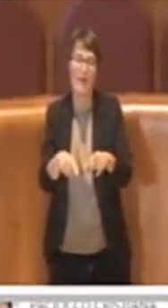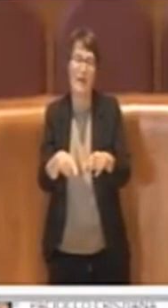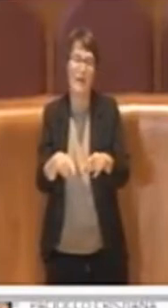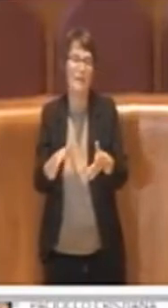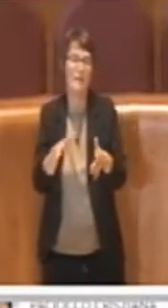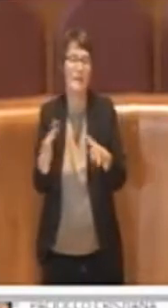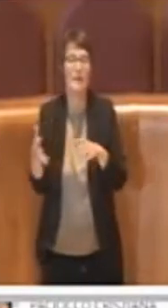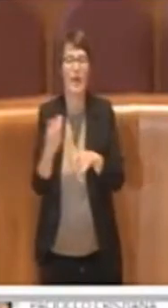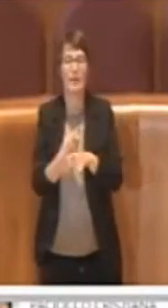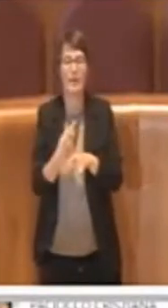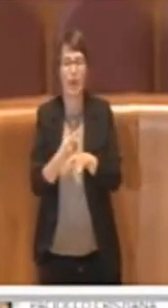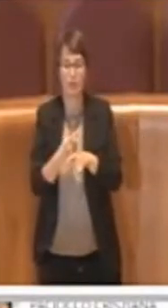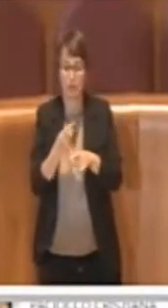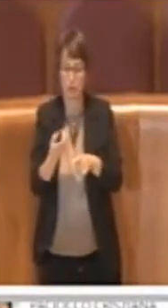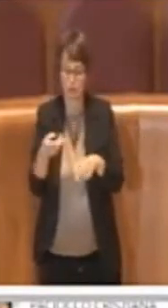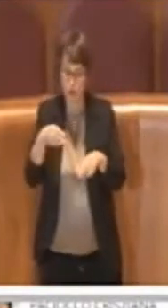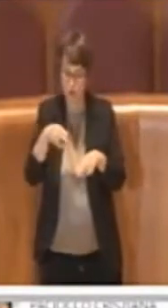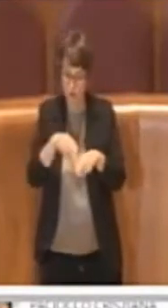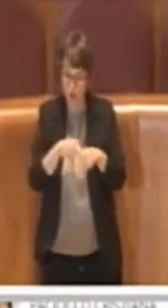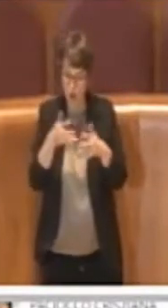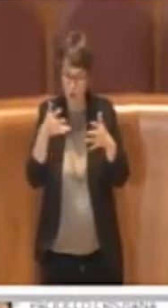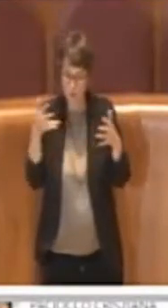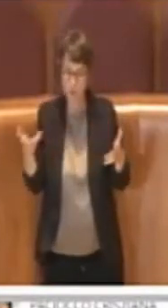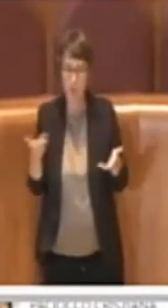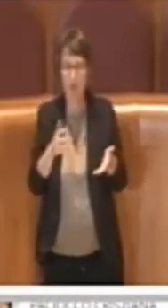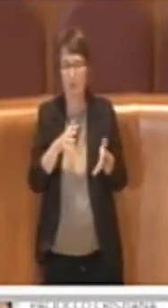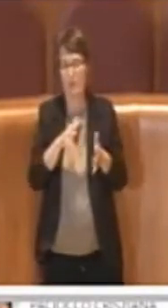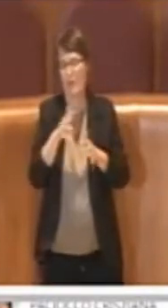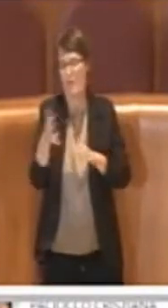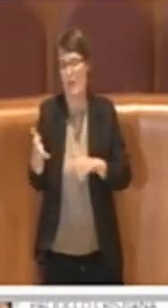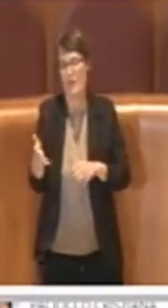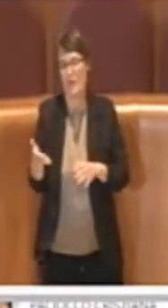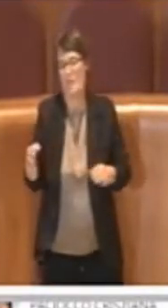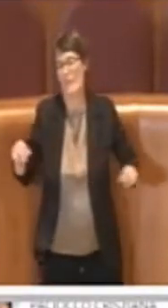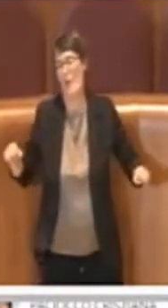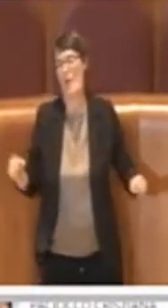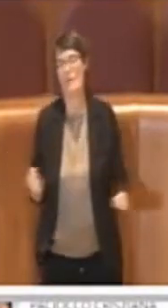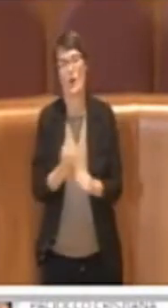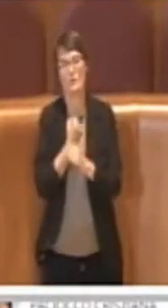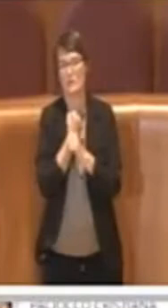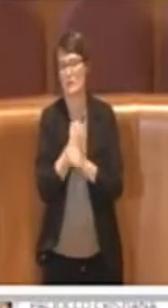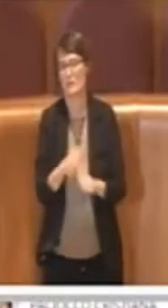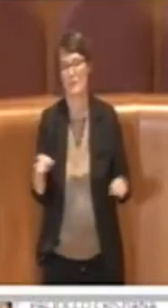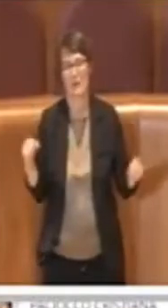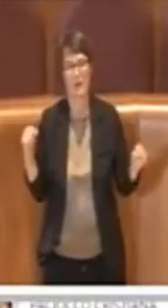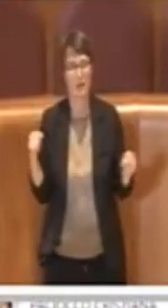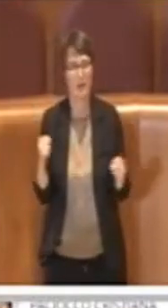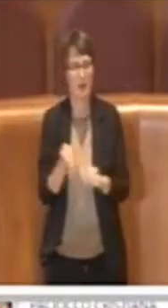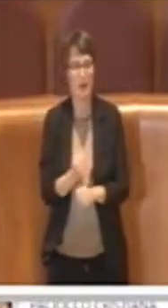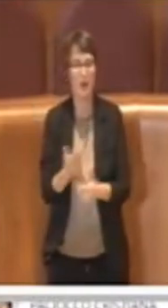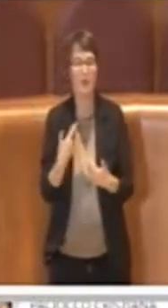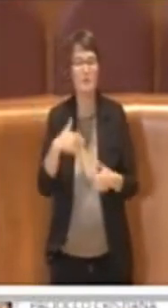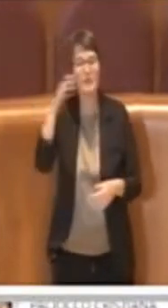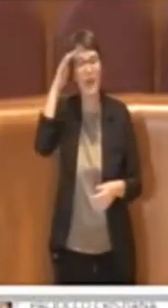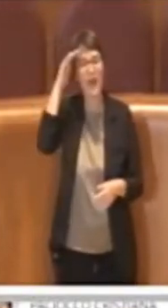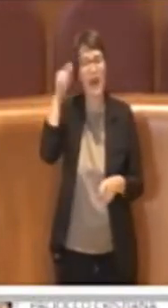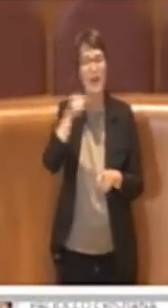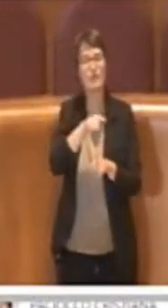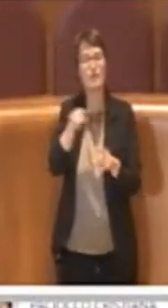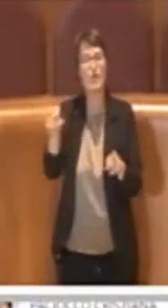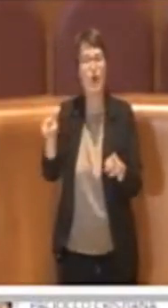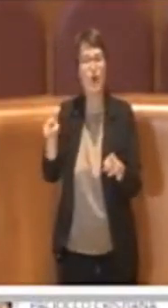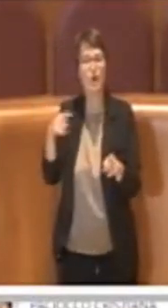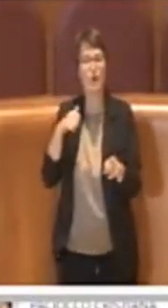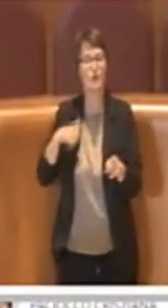e apportare addirittura un ampliamento. Questa è raccogliendo la voce dei cittadini senza